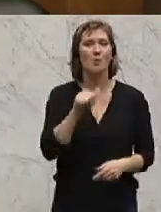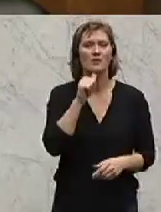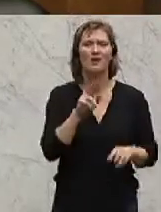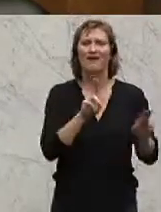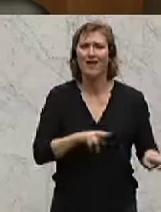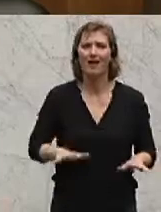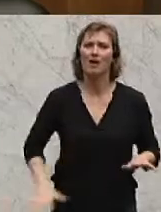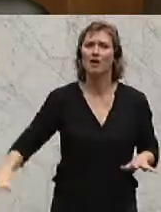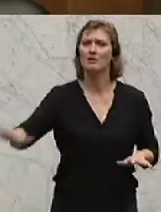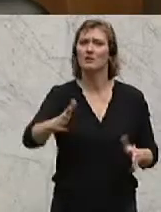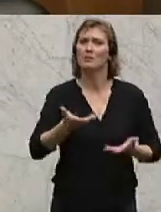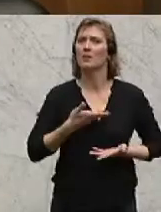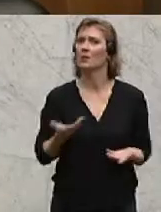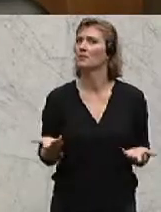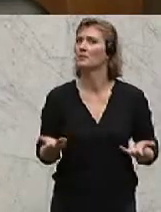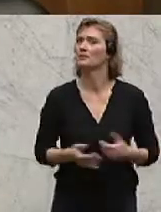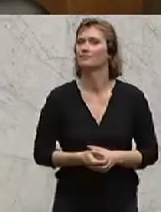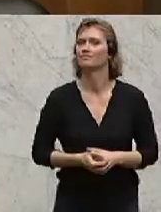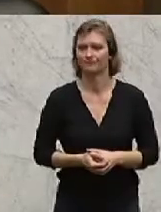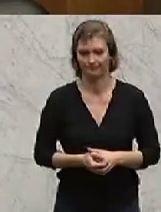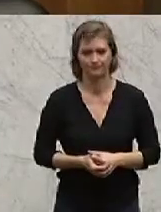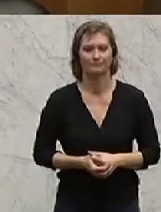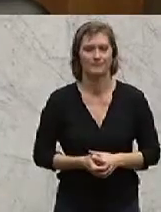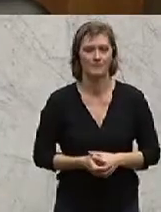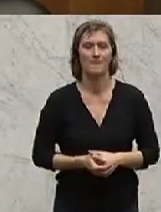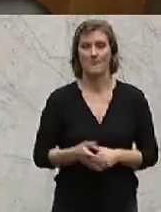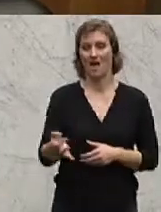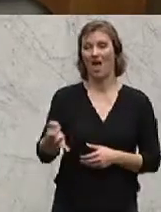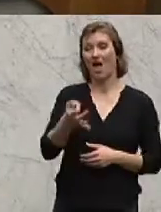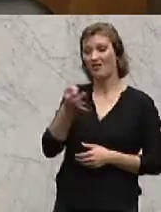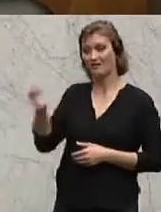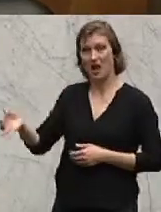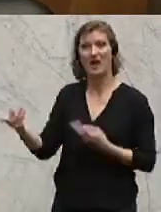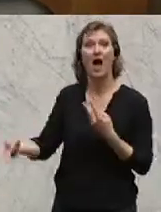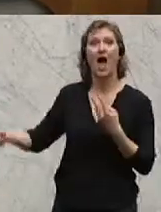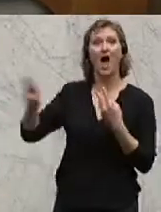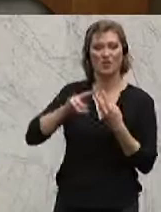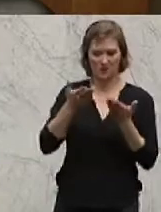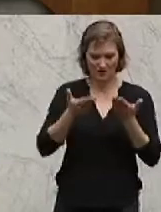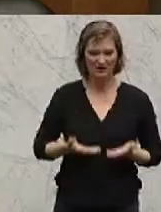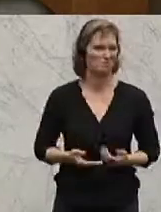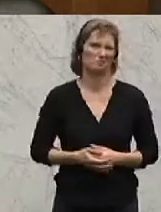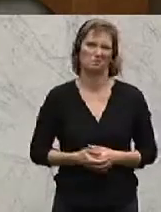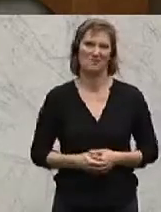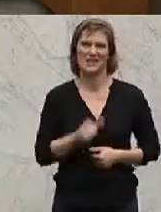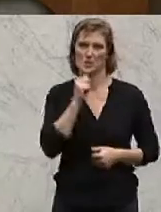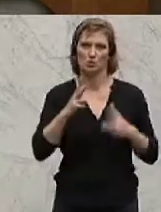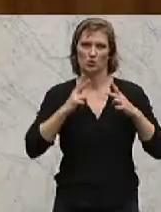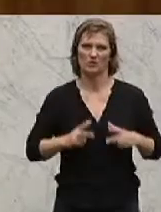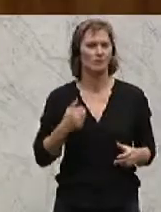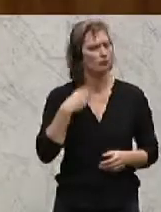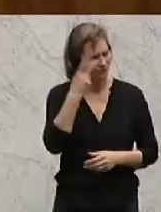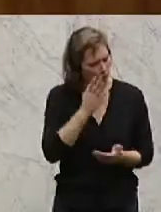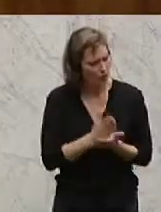nicht für Gerechtigkeit gesorgt? Die Antworten von dieser Anfrage sind natürlich nicht sehr befriedigend. Sie können auch nicht anders,